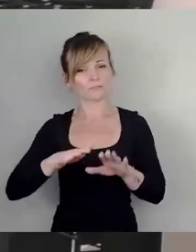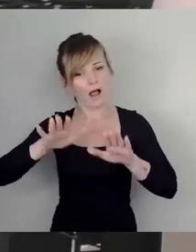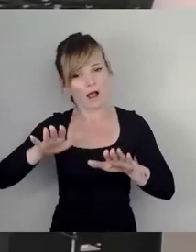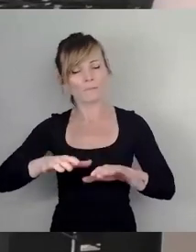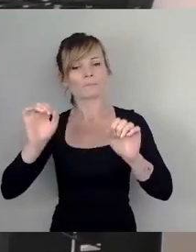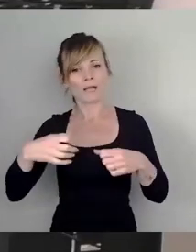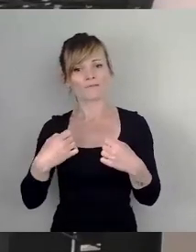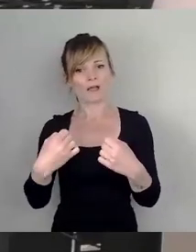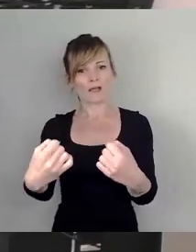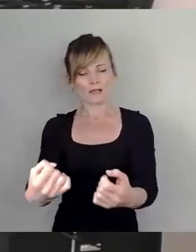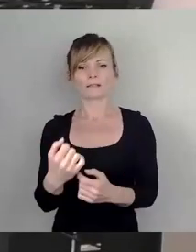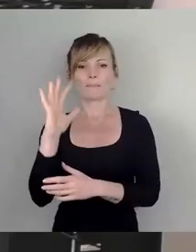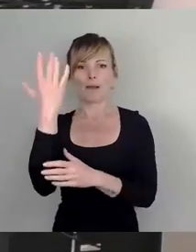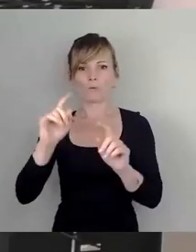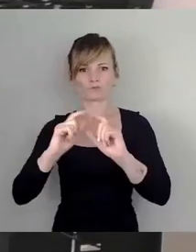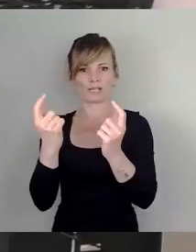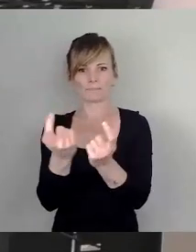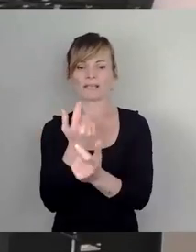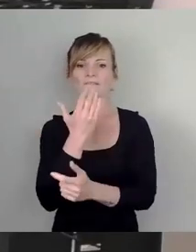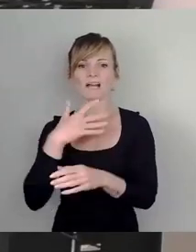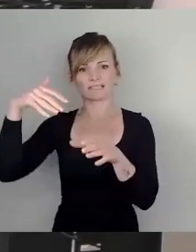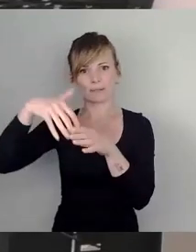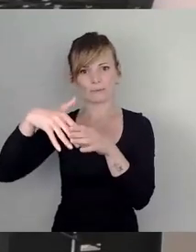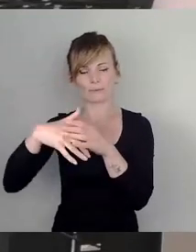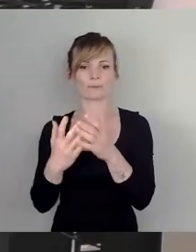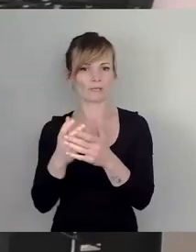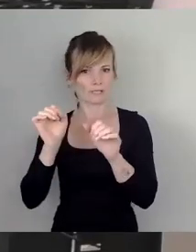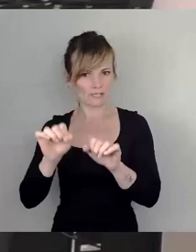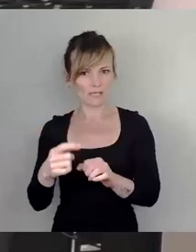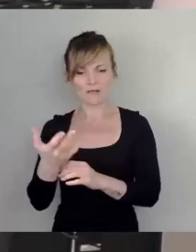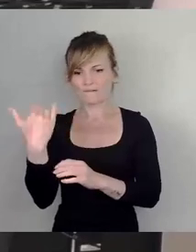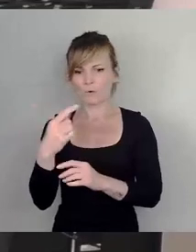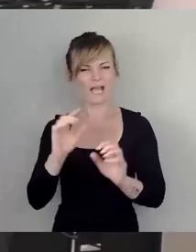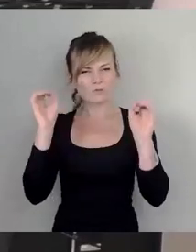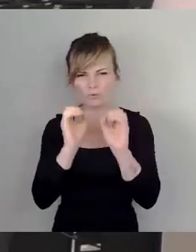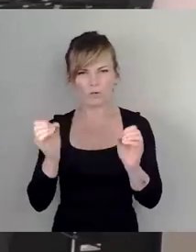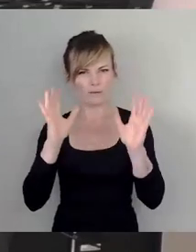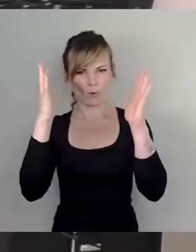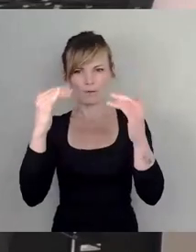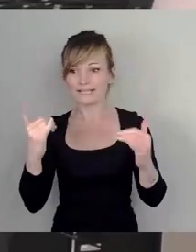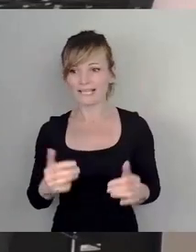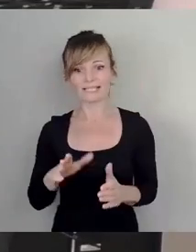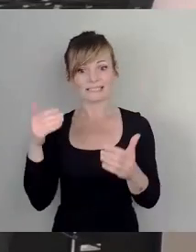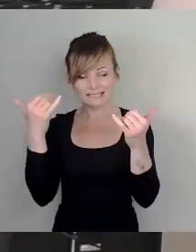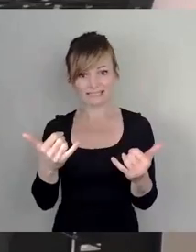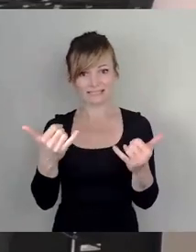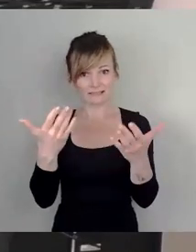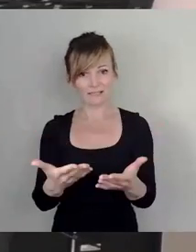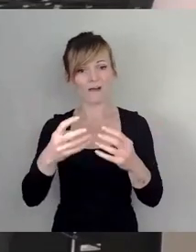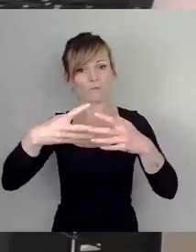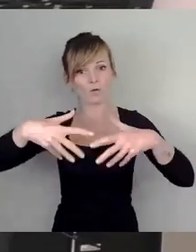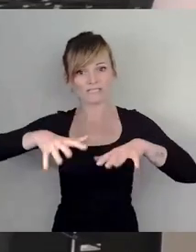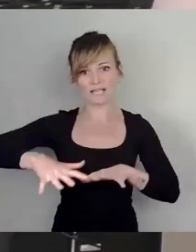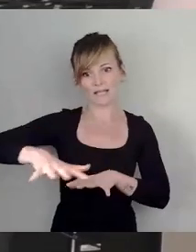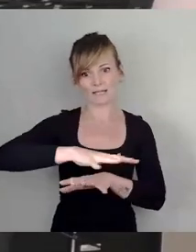Baumscheiben sind wasserdurchlässig ausgeführt. Es gab dort vorher überhaupt gar keine Bäume. Es gibt jetzt da große Wurzelbereiche. Das sind